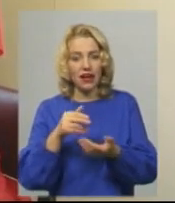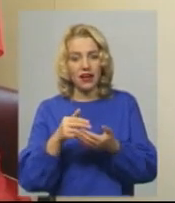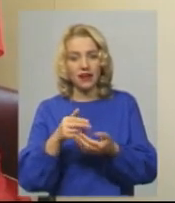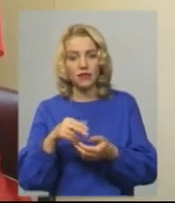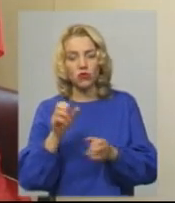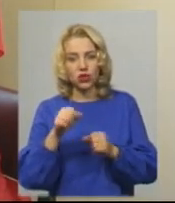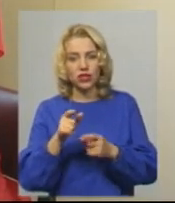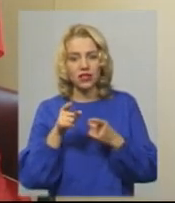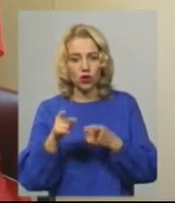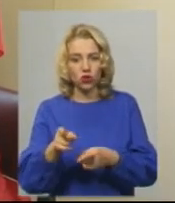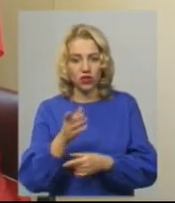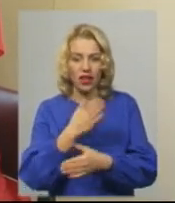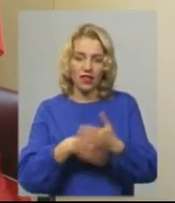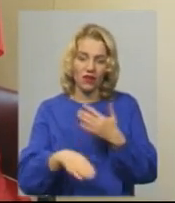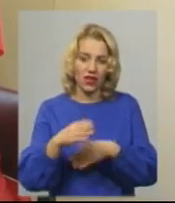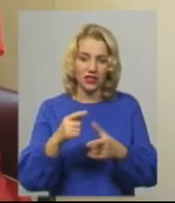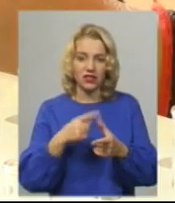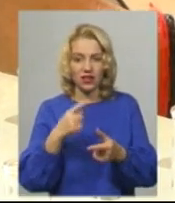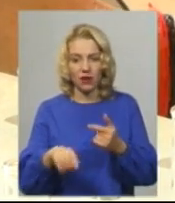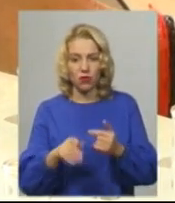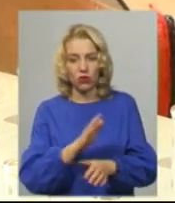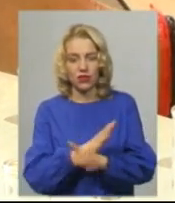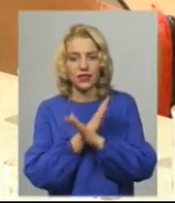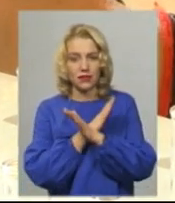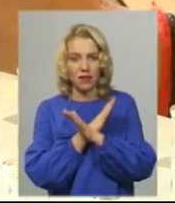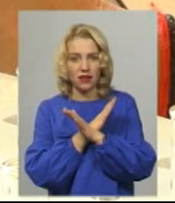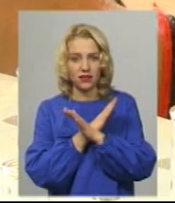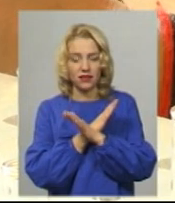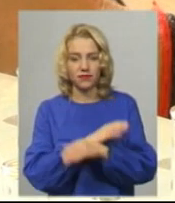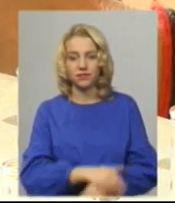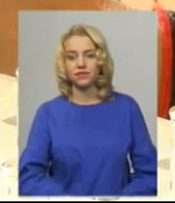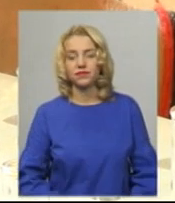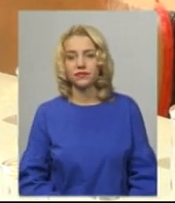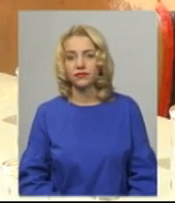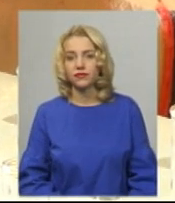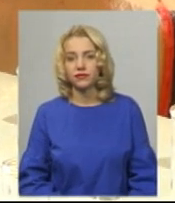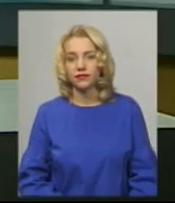інвалідність або смерть. Тетяна Ворожцова, Іван Мовчан. Новини на Суспільному. Хмельницький.